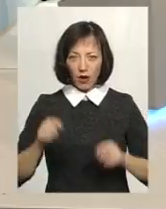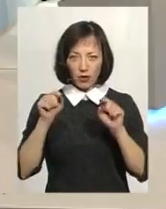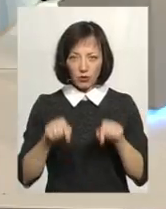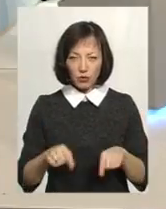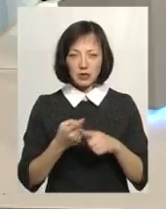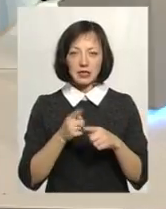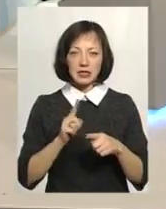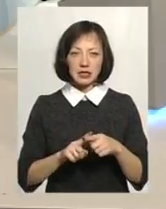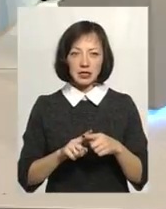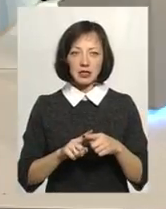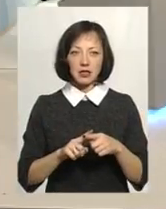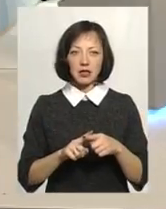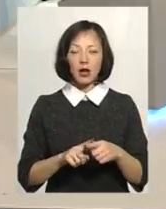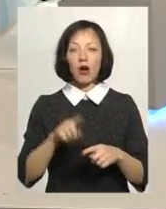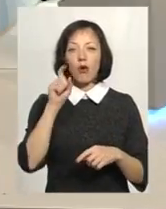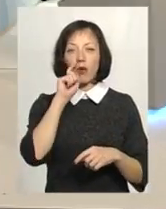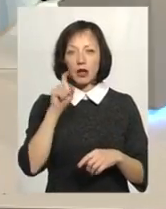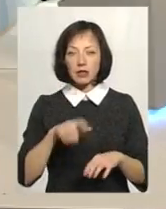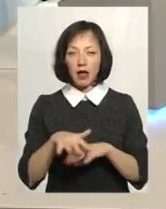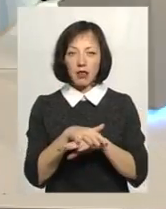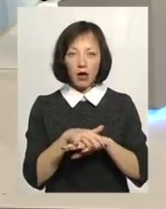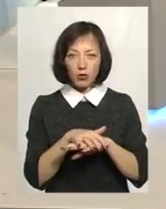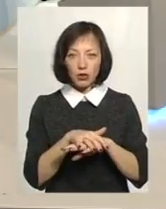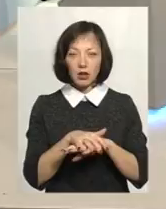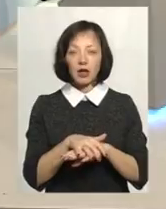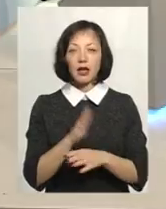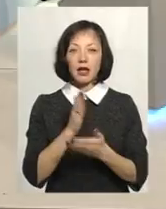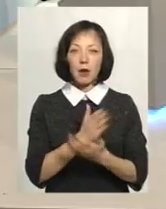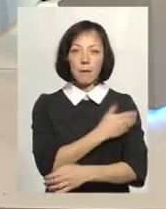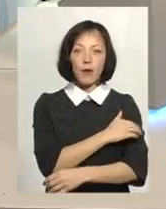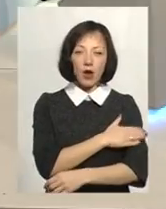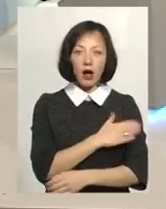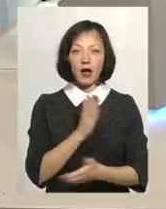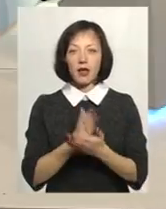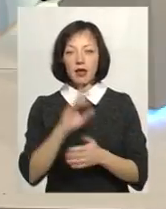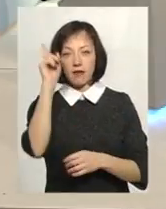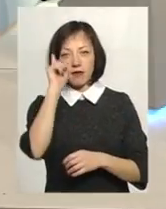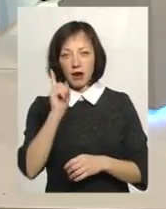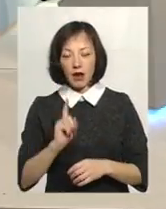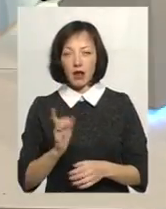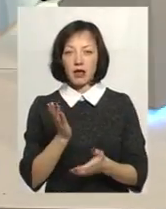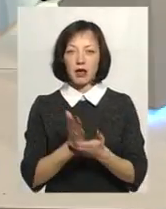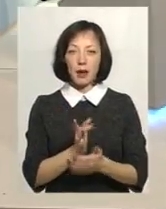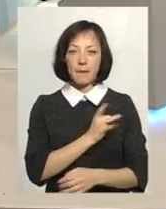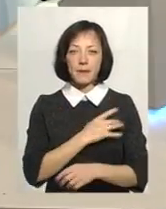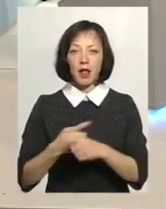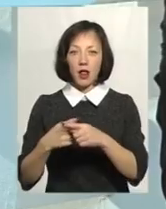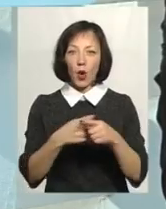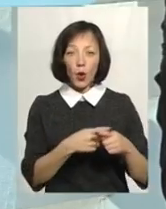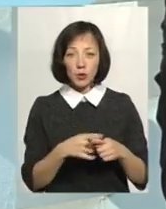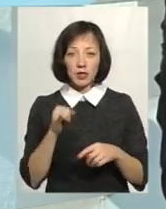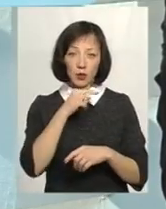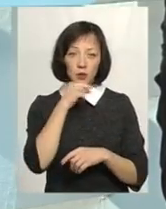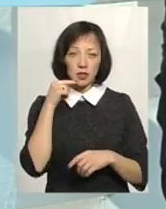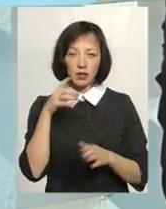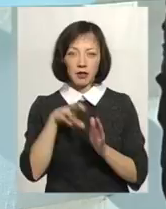це, кажуть, американці, то український народ, а в українському народі є поляки, євреї, білоруси і росіяни.